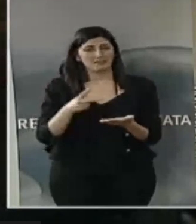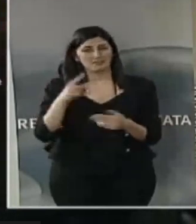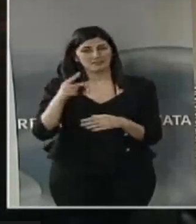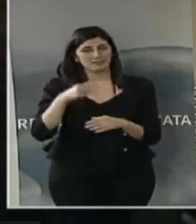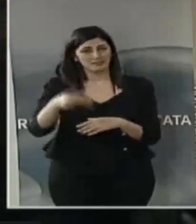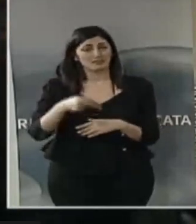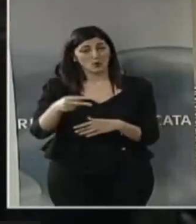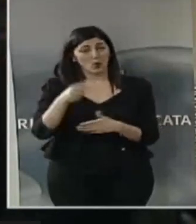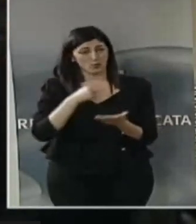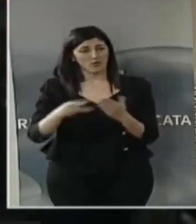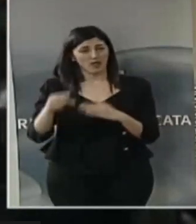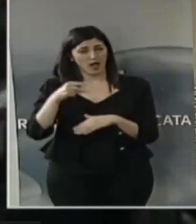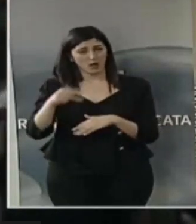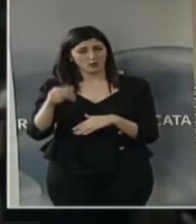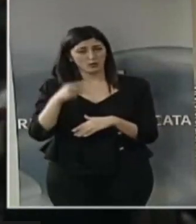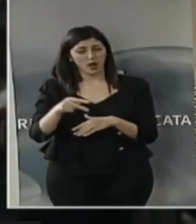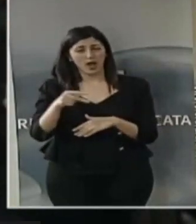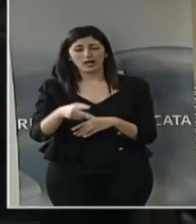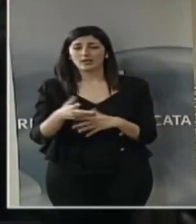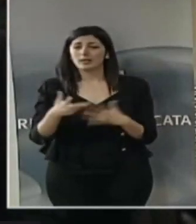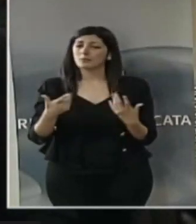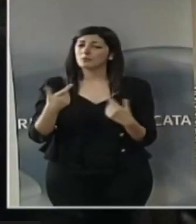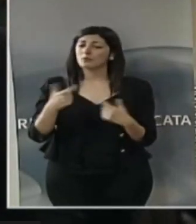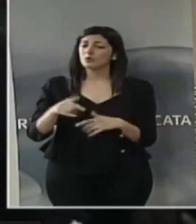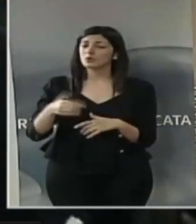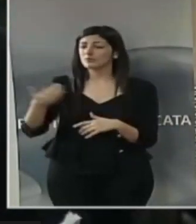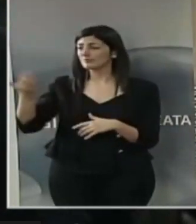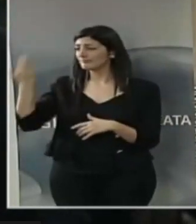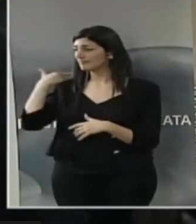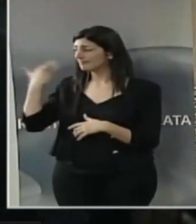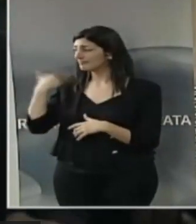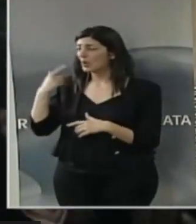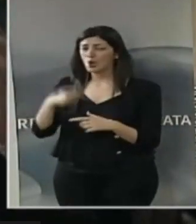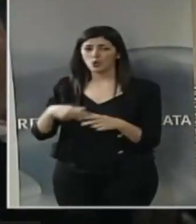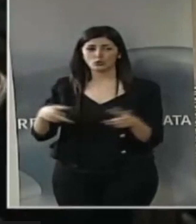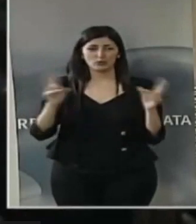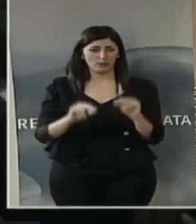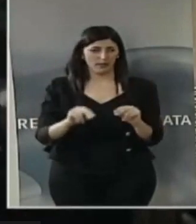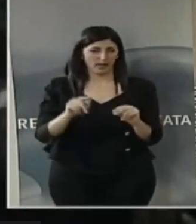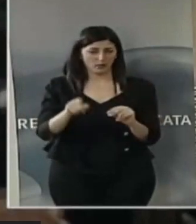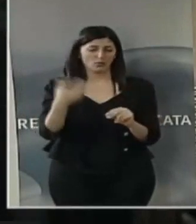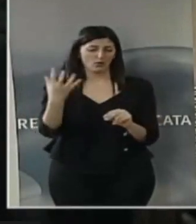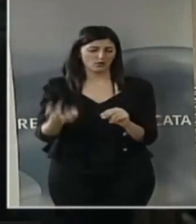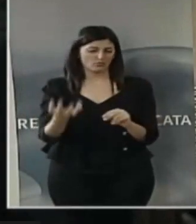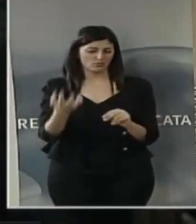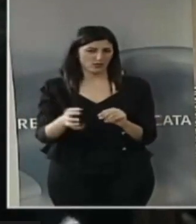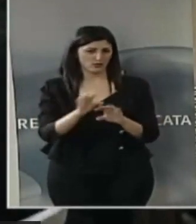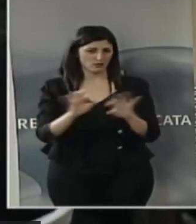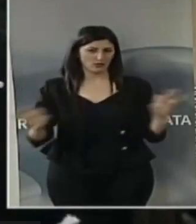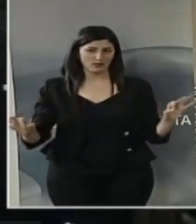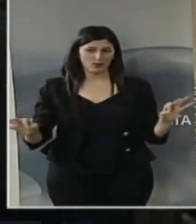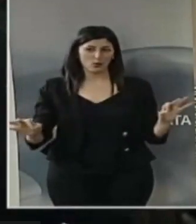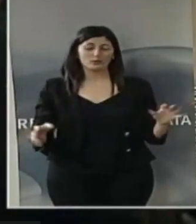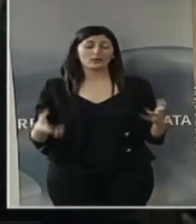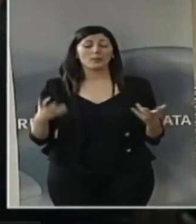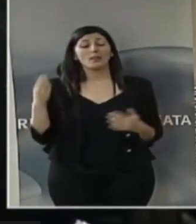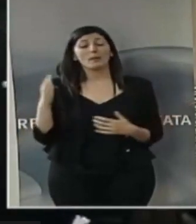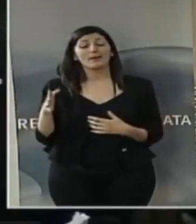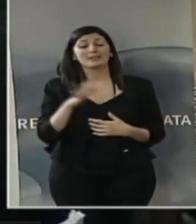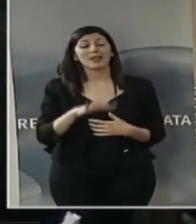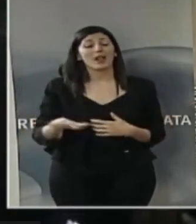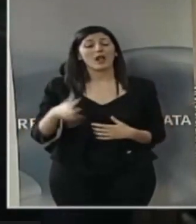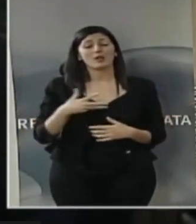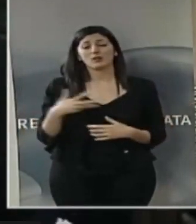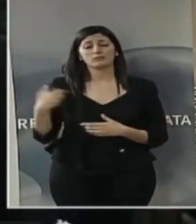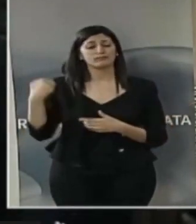intanto che nonostante i tanti soldi a disposizione da parte della regione basilicata, in